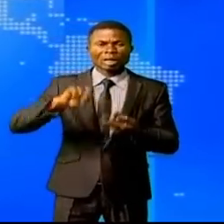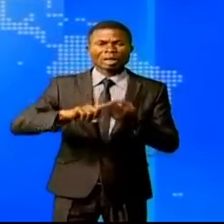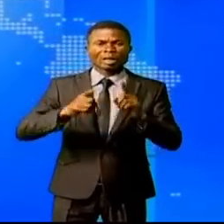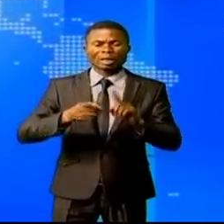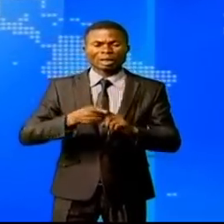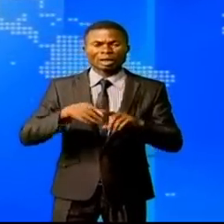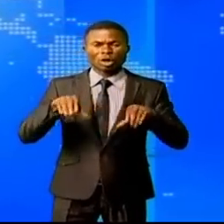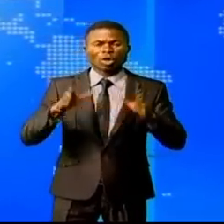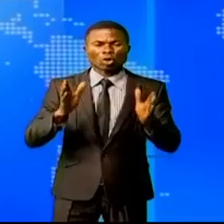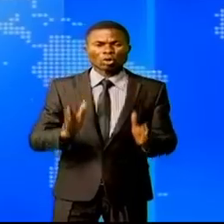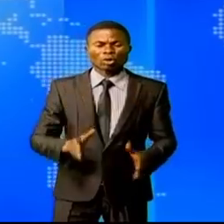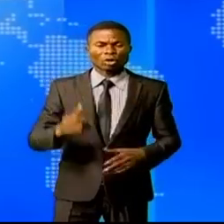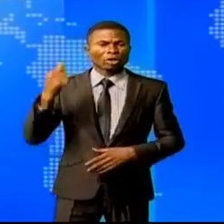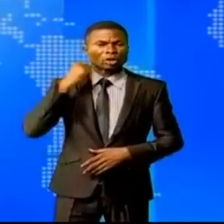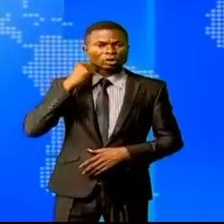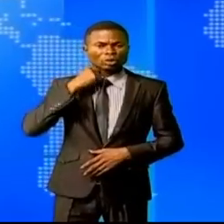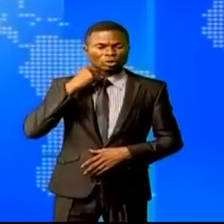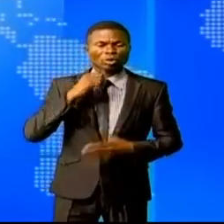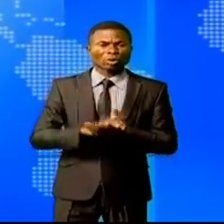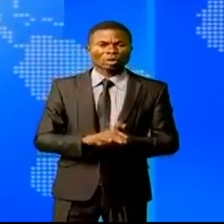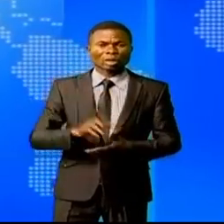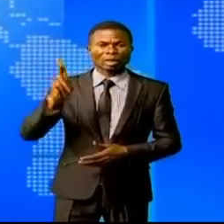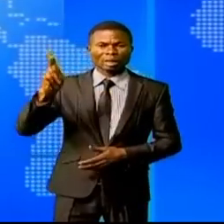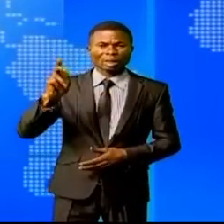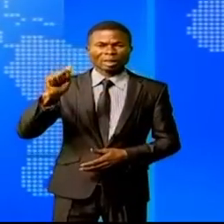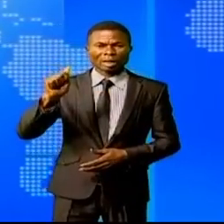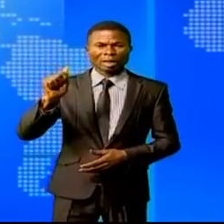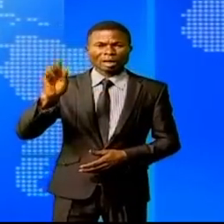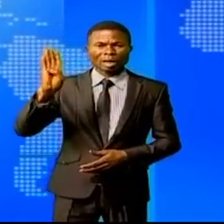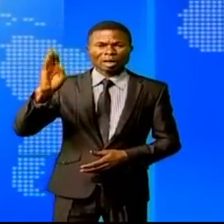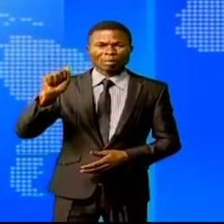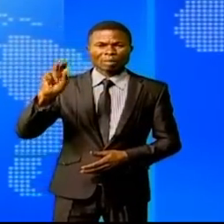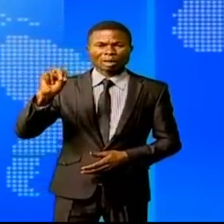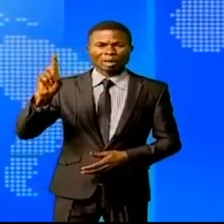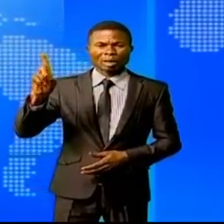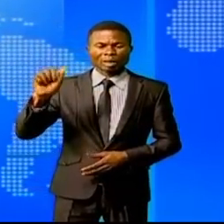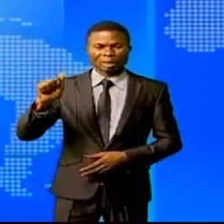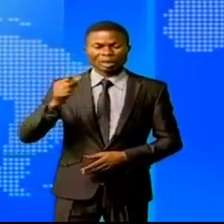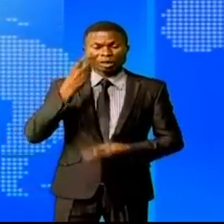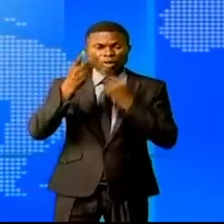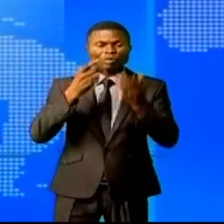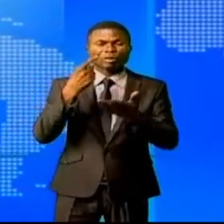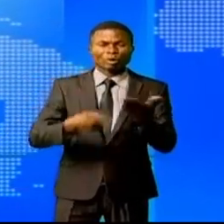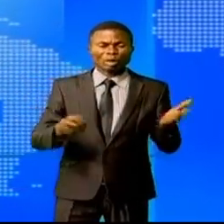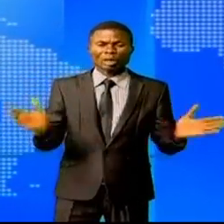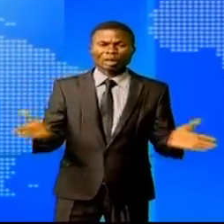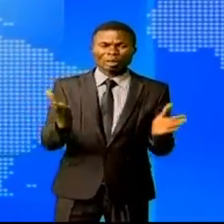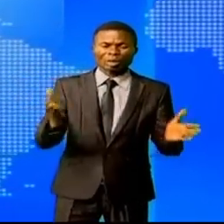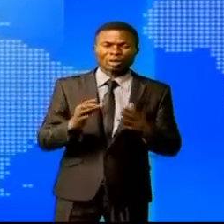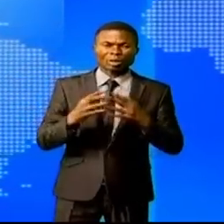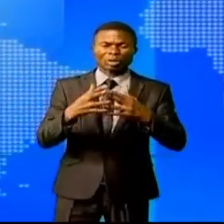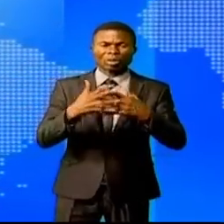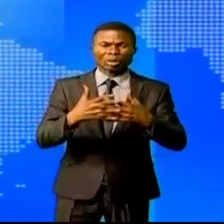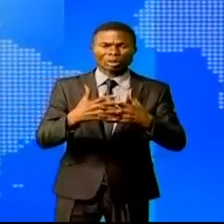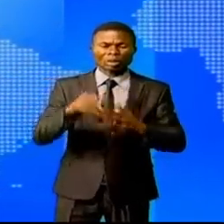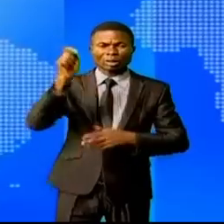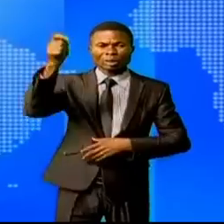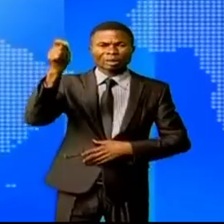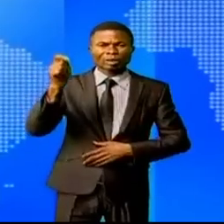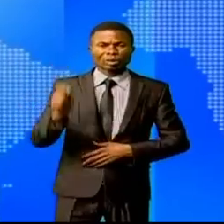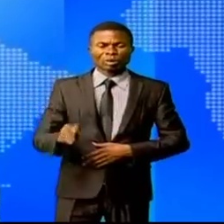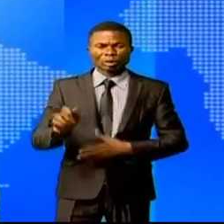congolais, docteur Gilbert Kabanda. Cette visite s'inscrit dans le cadre du renforcement de la coopération militaire